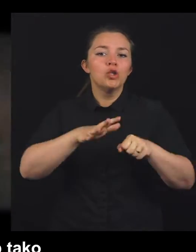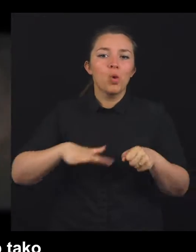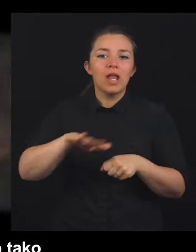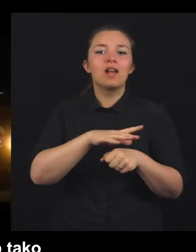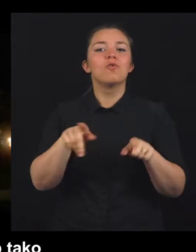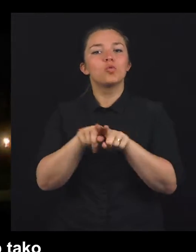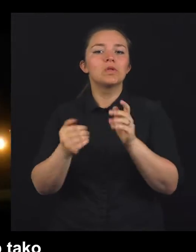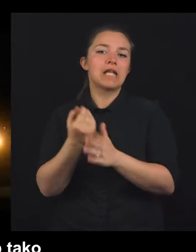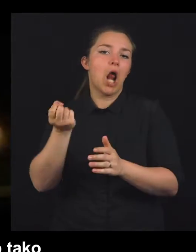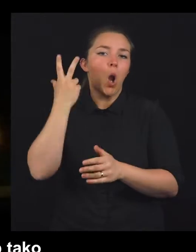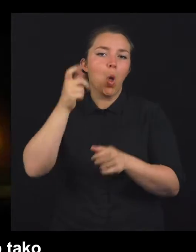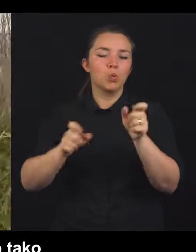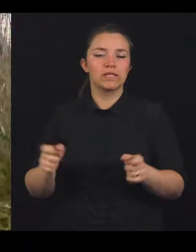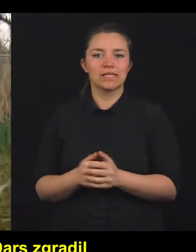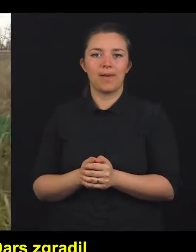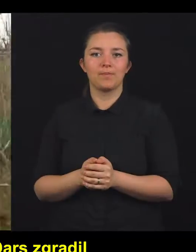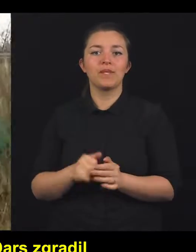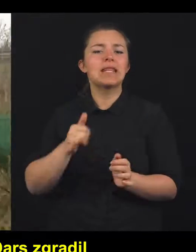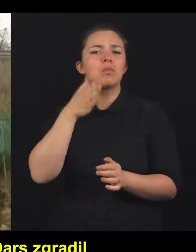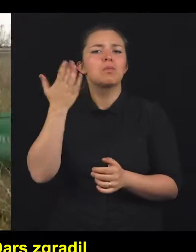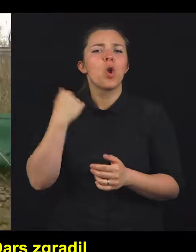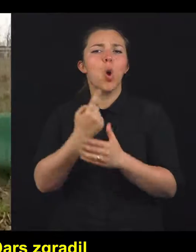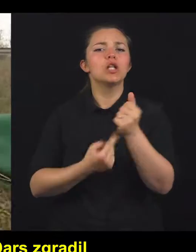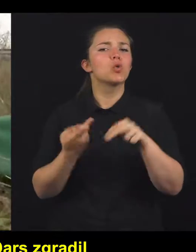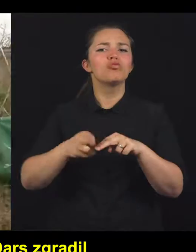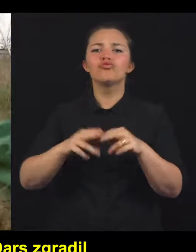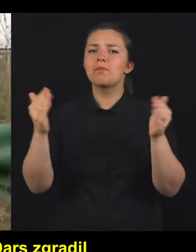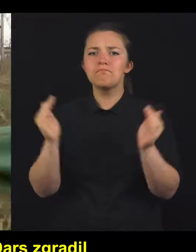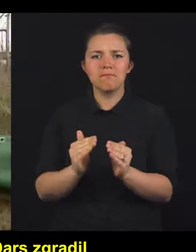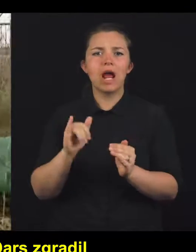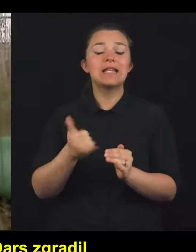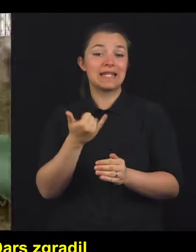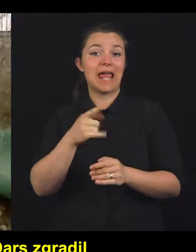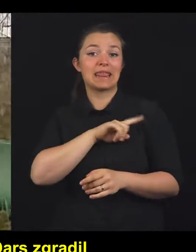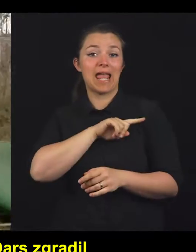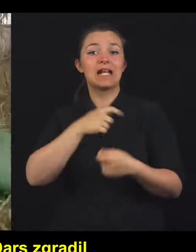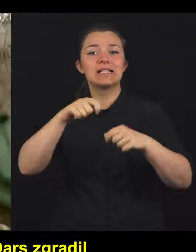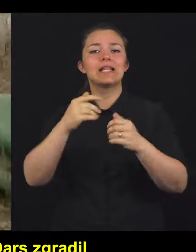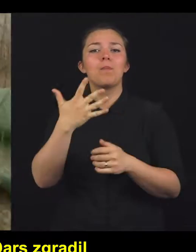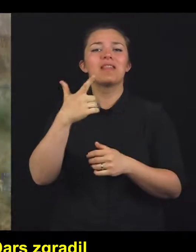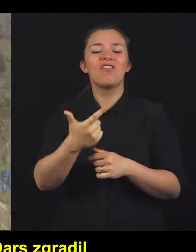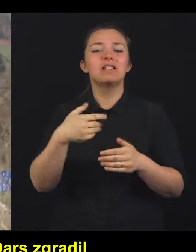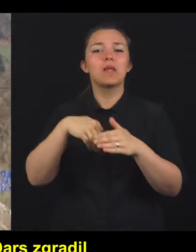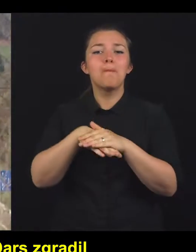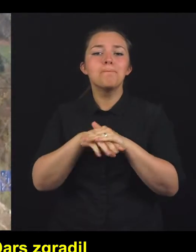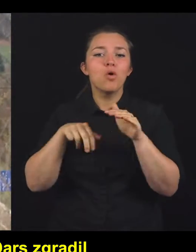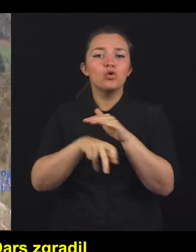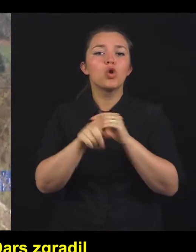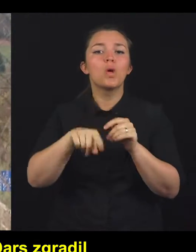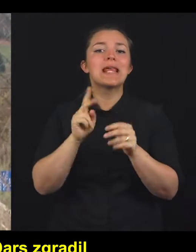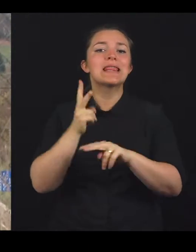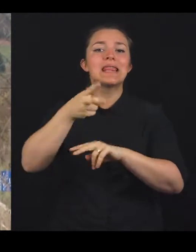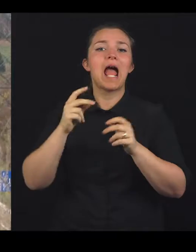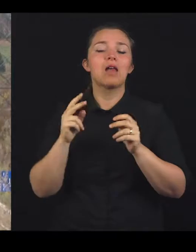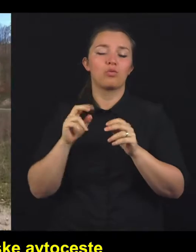za gospodarstvo, kot se vede za novce. Da bi bilo izgub čim manj, je DARS zgradil 25 podhodov in nadhodov za divje